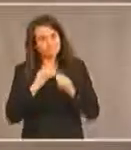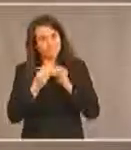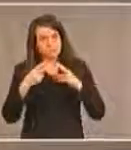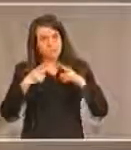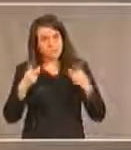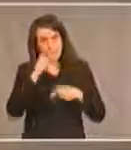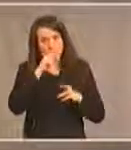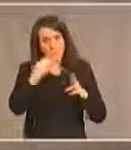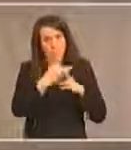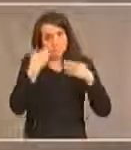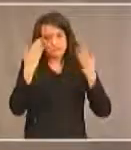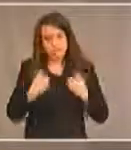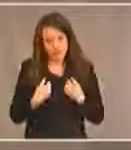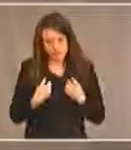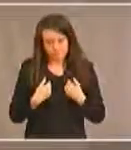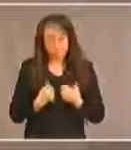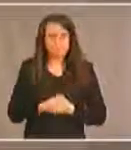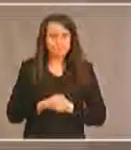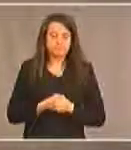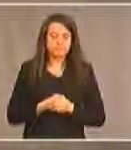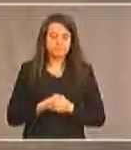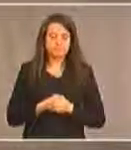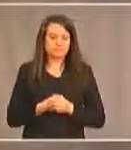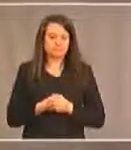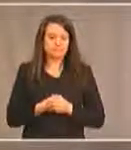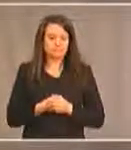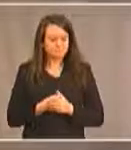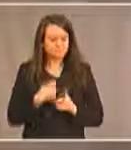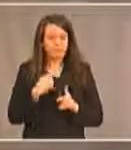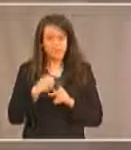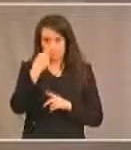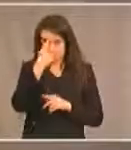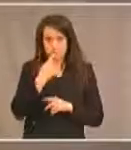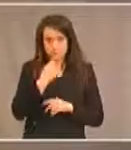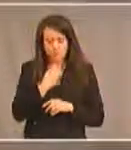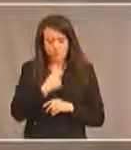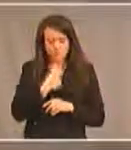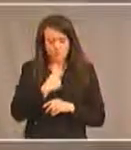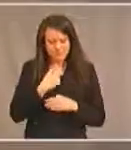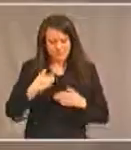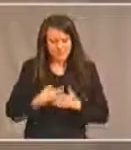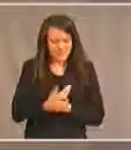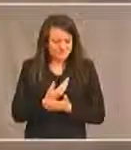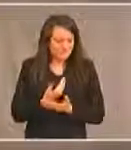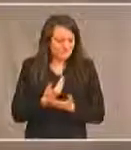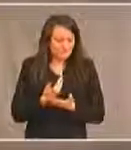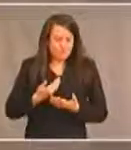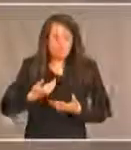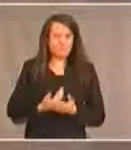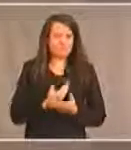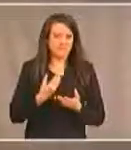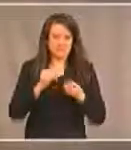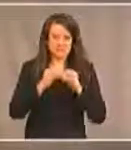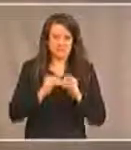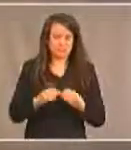question et je crois que c'est parce que nous n'avons pas vraiment de